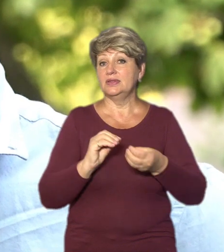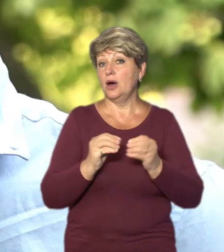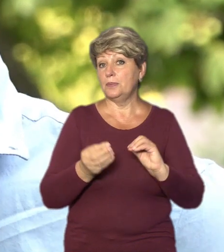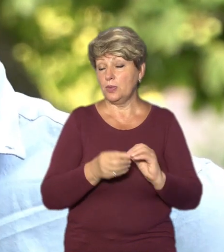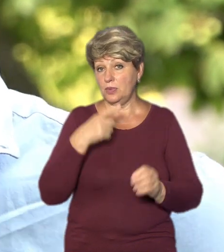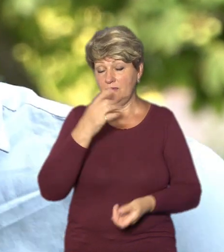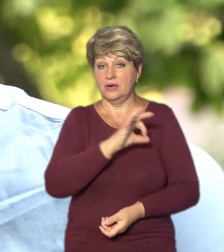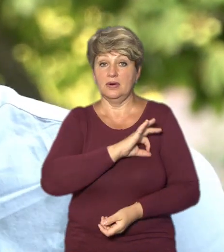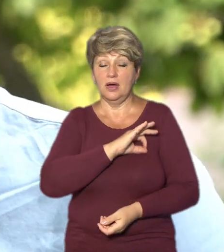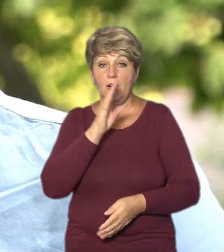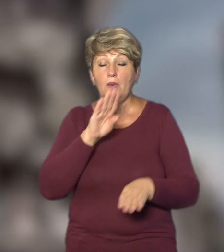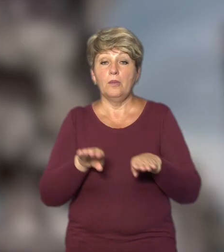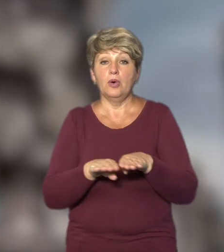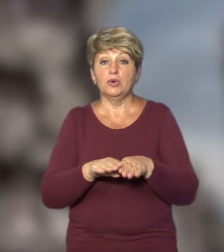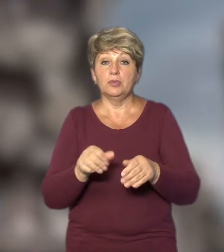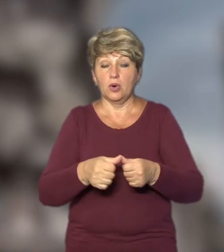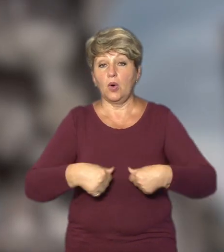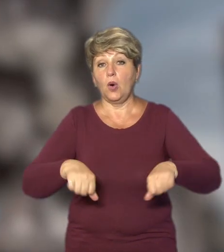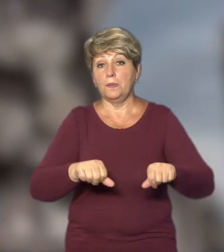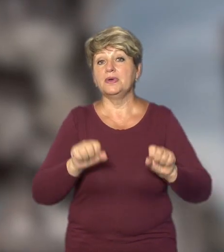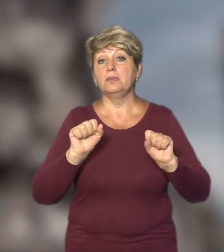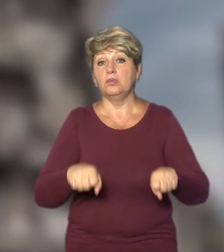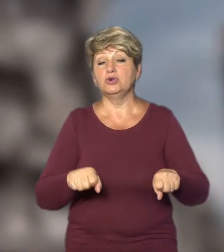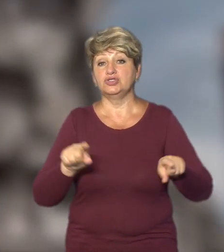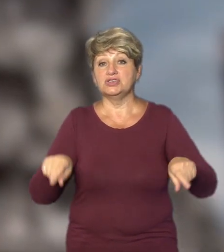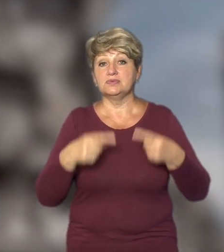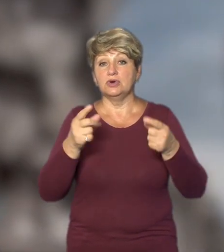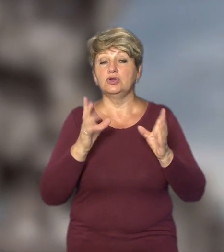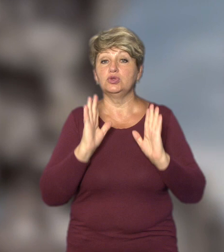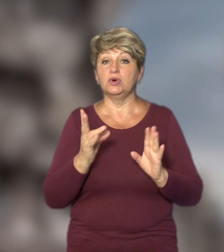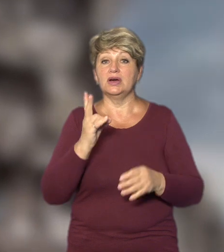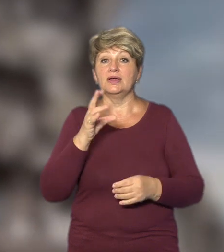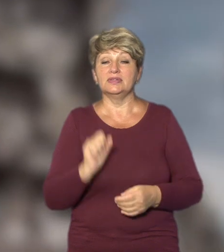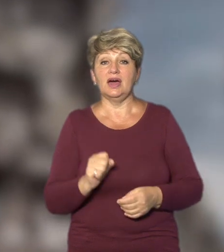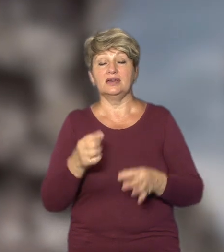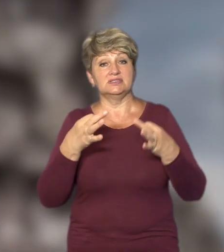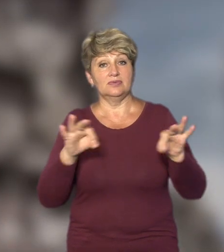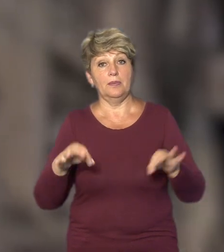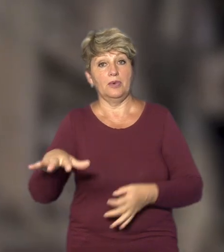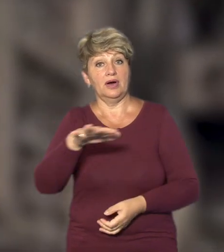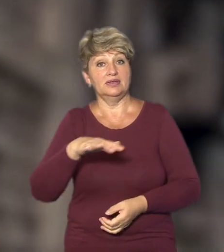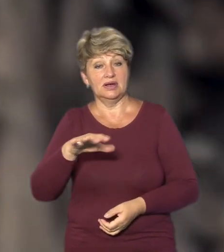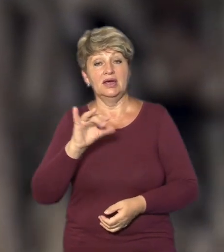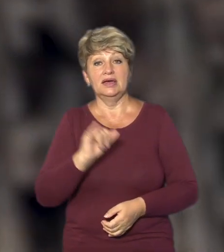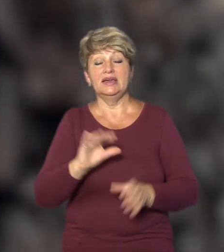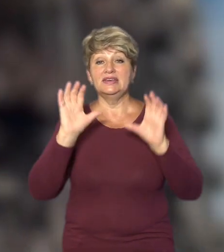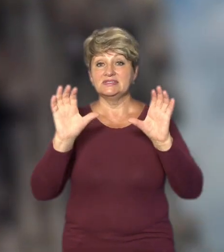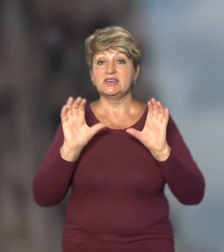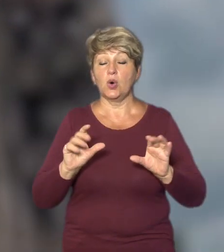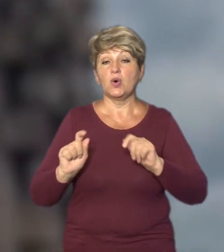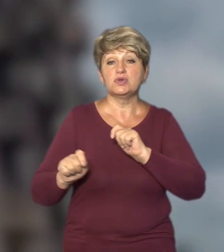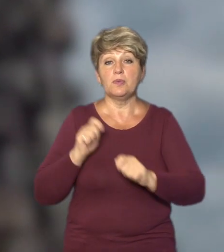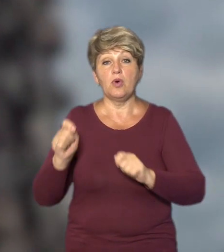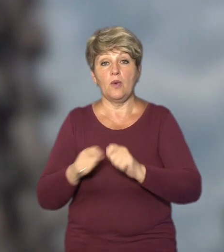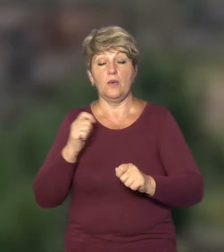правозахисник, що подібні комісії можуть створювати лише на деокупованих територіях. Та й базовий закон, яким регулюватимуть порядок компенсації збитків за